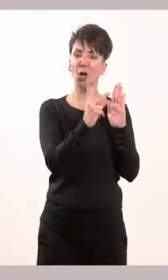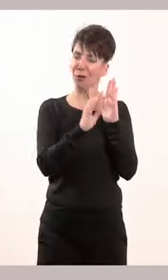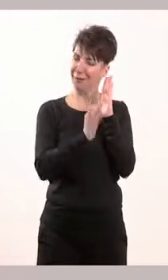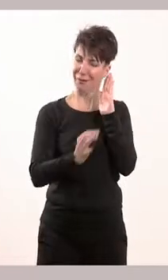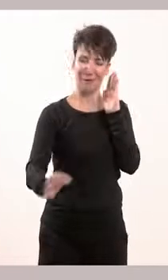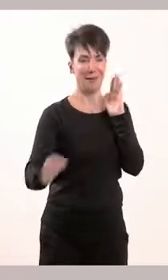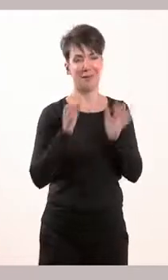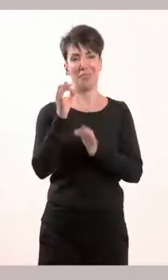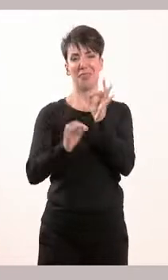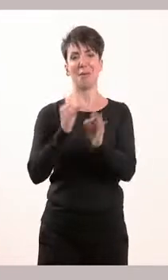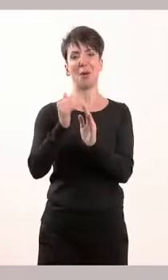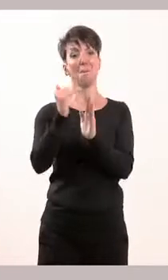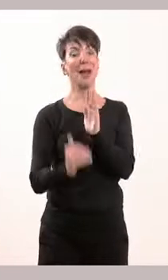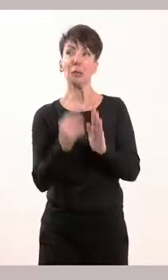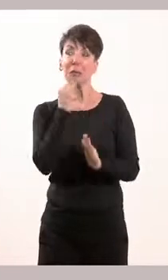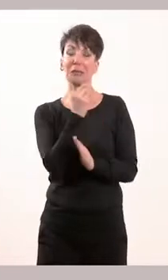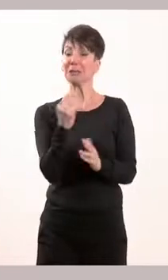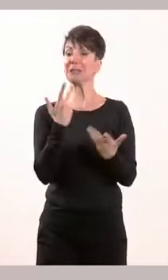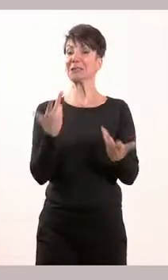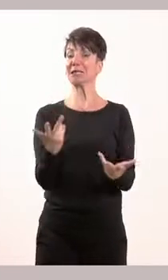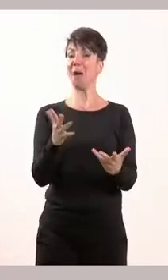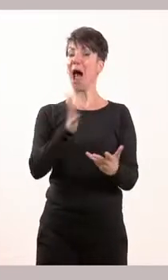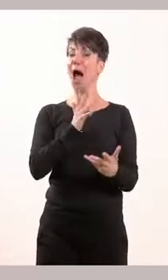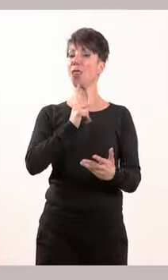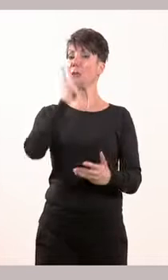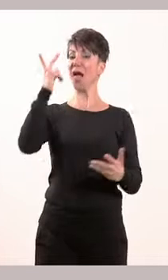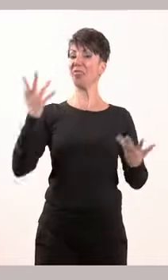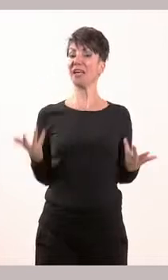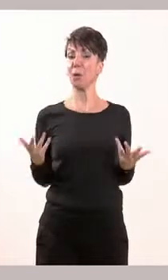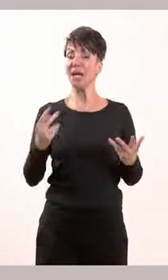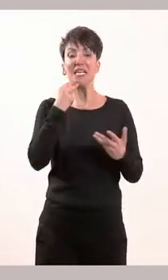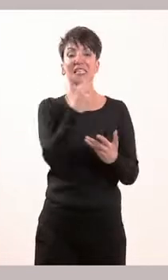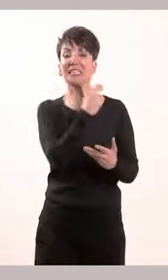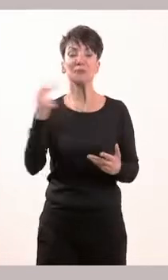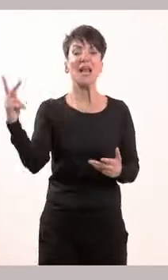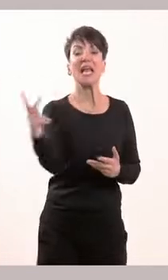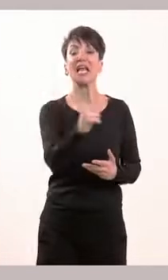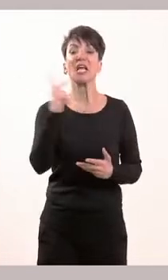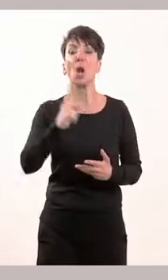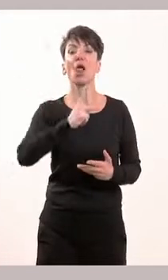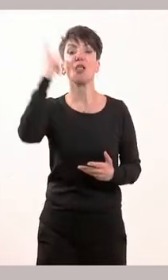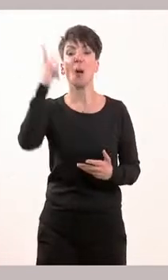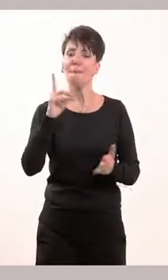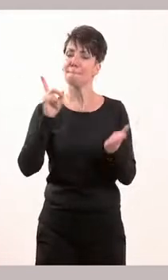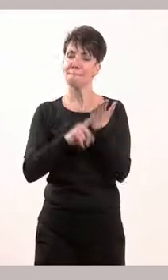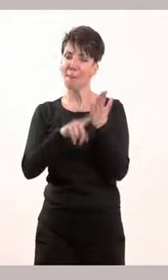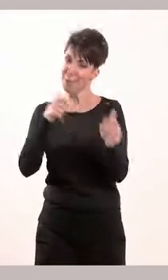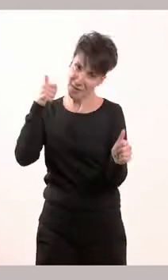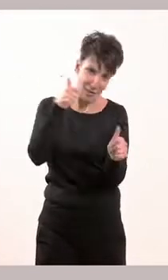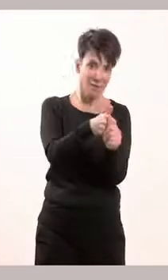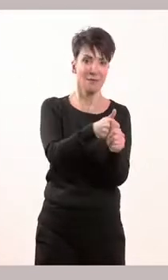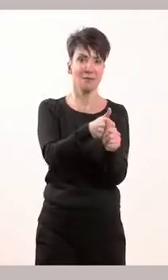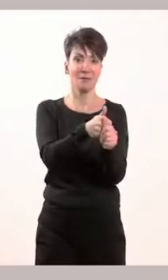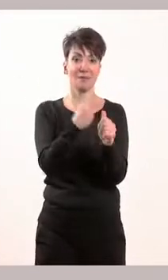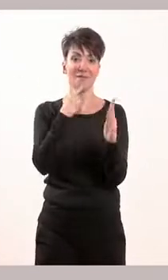αναλύσω και θα είμαι πιο συγκεκριμένοι σε αυτό το σημείο, γιατί αξίζει να δώσουμε έμφαση και σημασία πραγματικά στο Ελληνικό Σύνταγμα